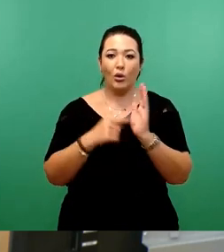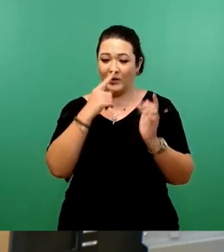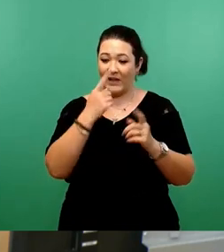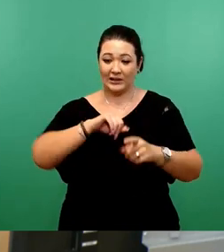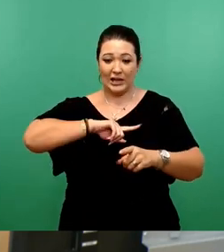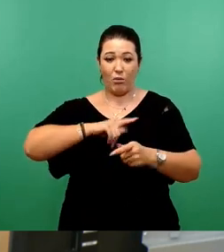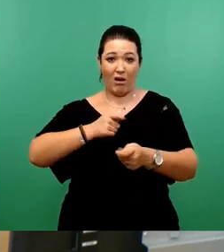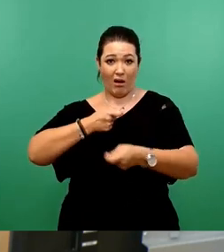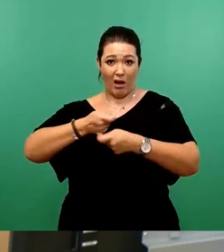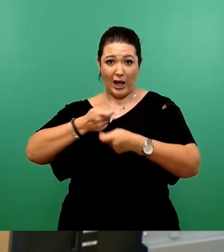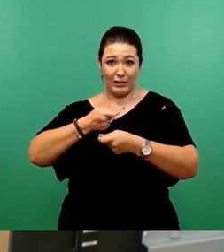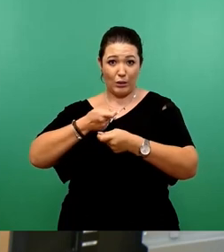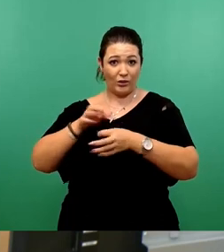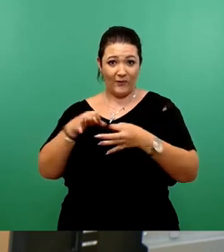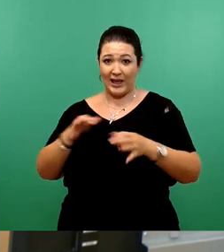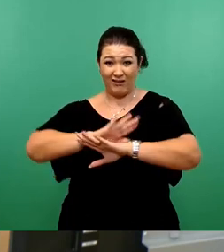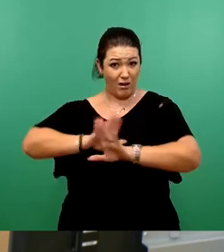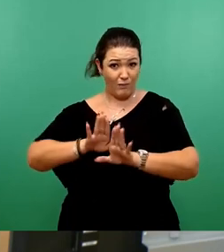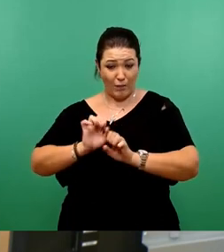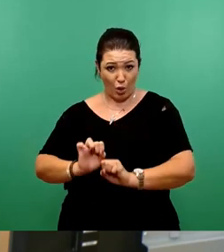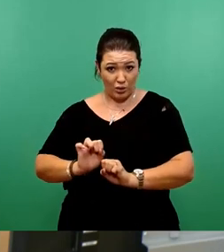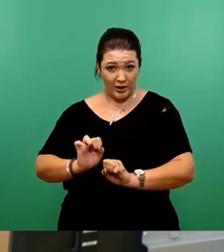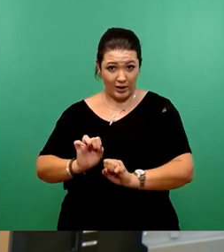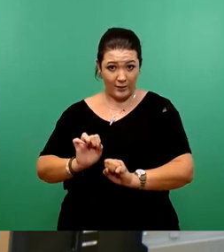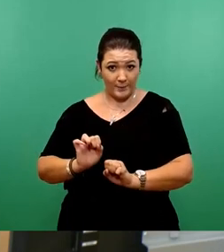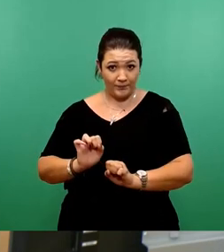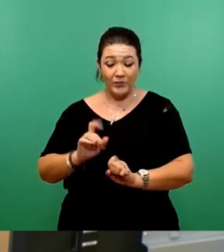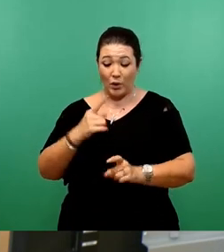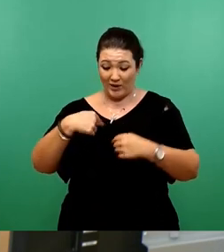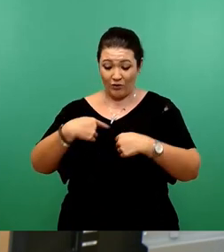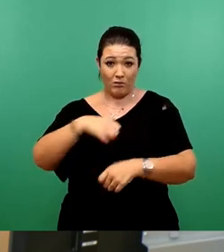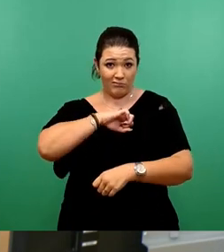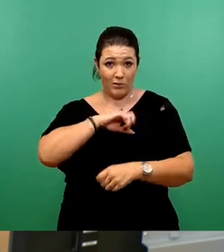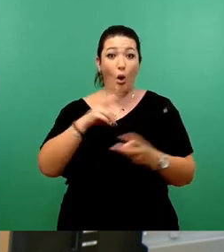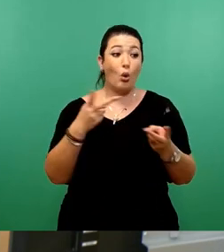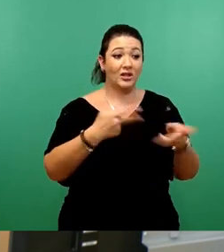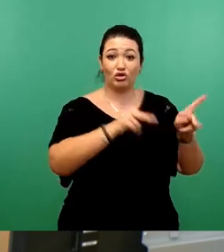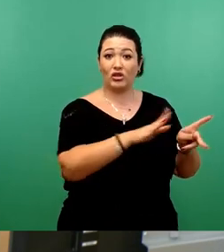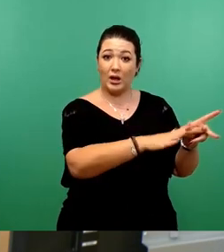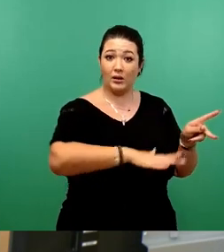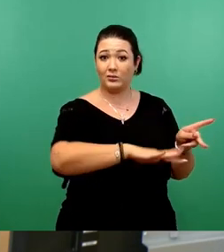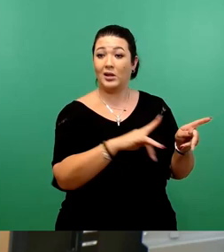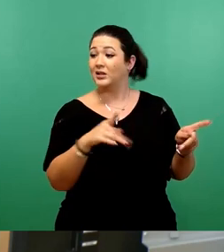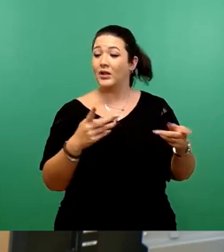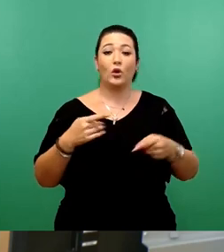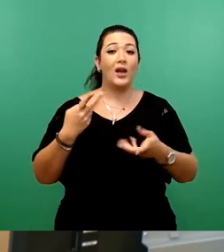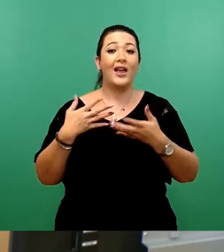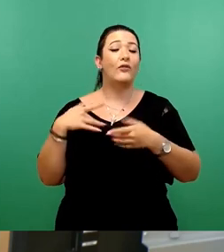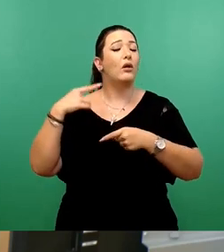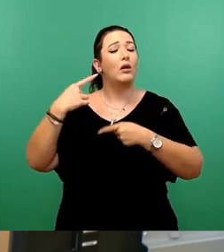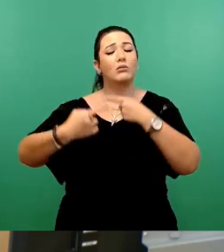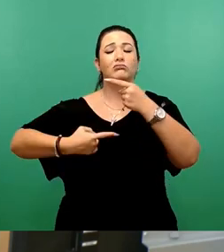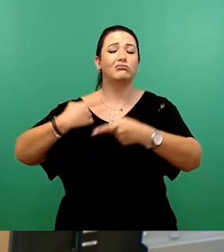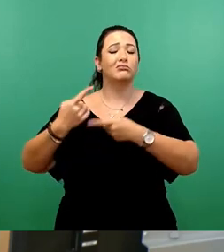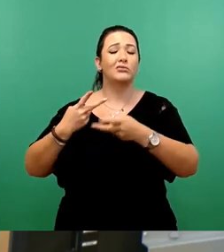Haushaltssperre habe, ob jetzt privat oder im Haus, in der Stadt, dann geht das nicht ewig lang. Wenn ich das lange